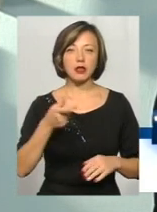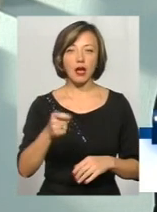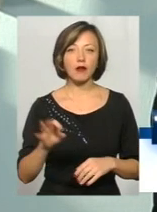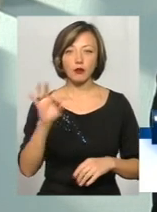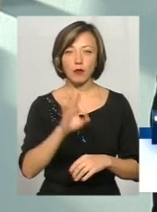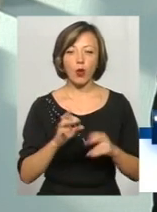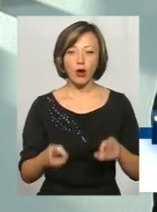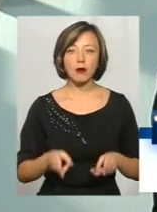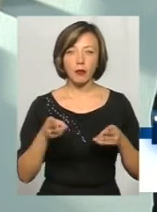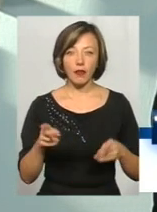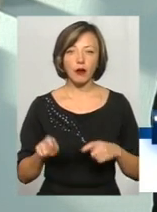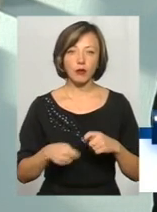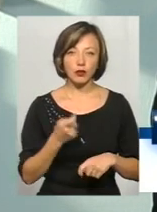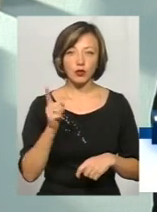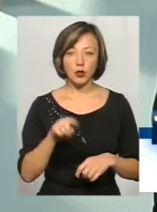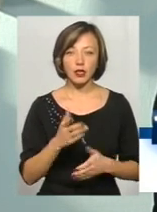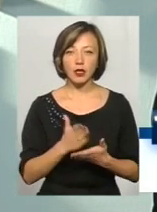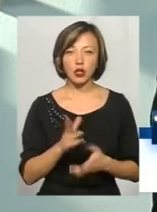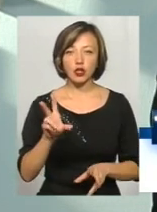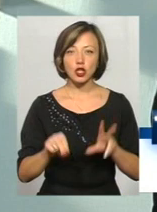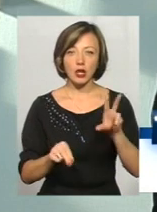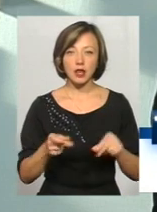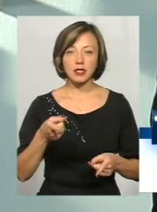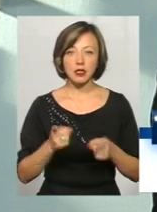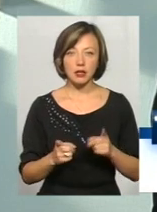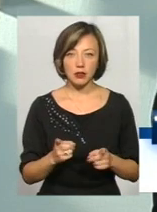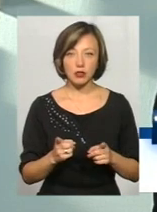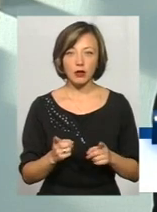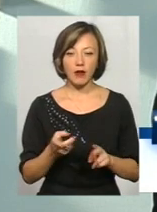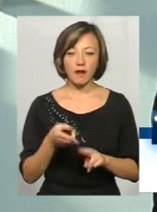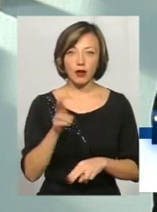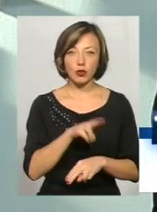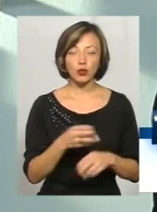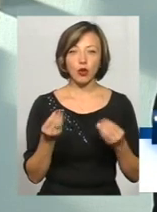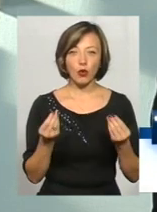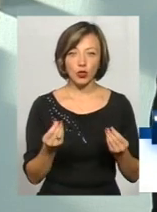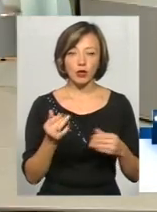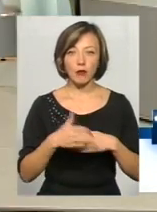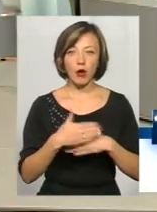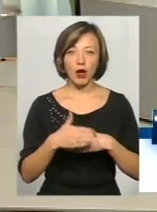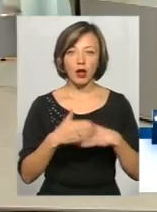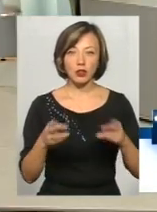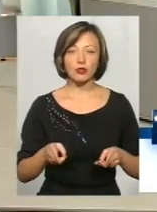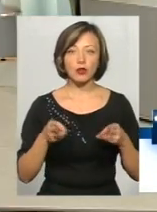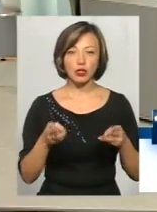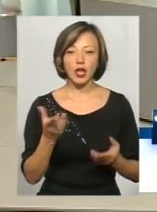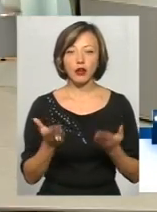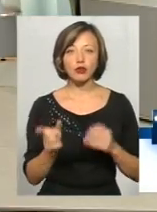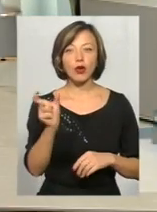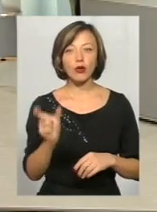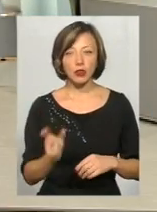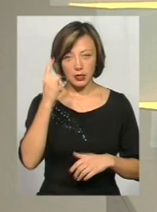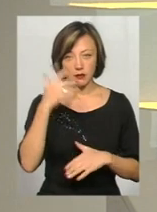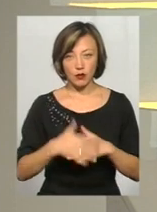правопорушення. І тоді вже є шанс, дійсно, вернути кошти і покарати злочинця. Тобто, якщо людина